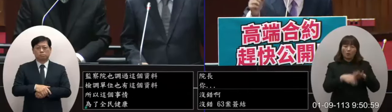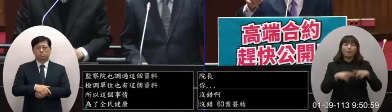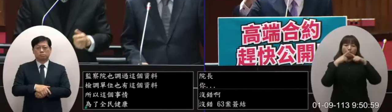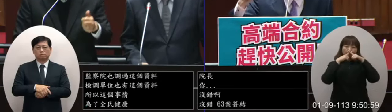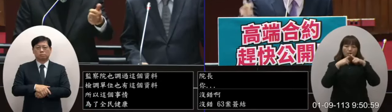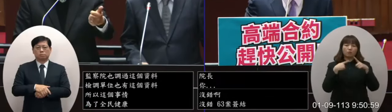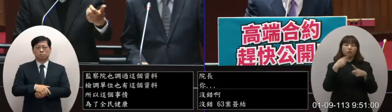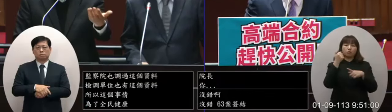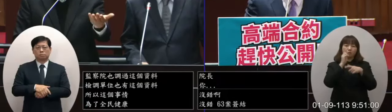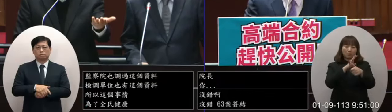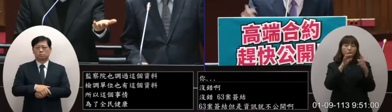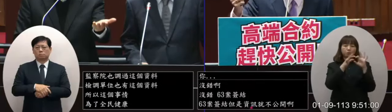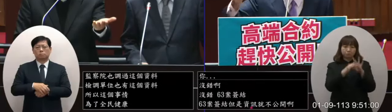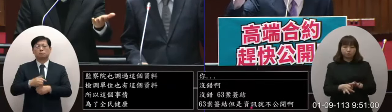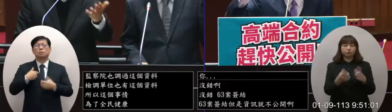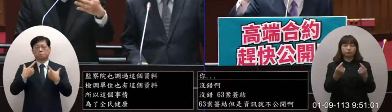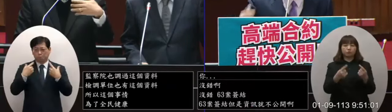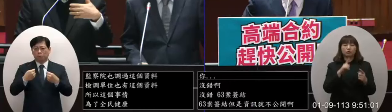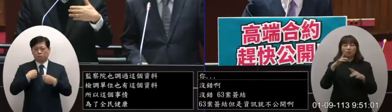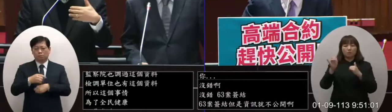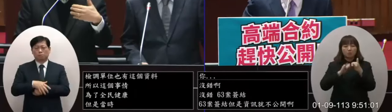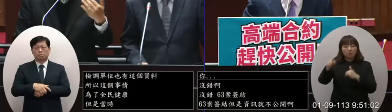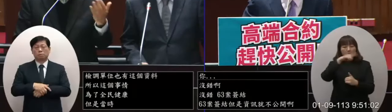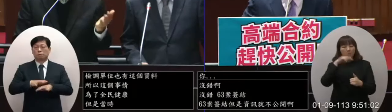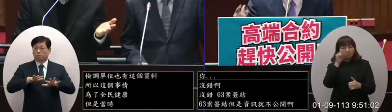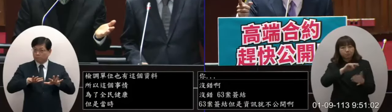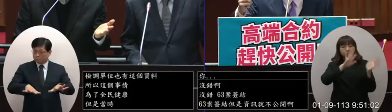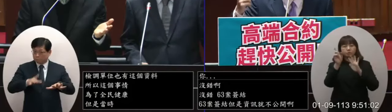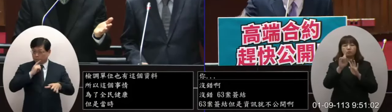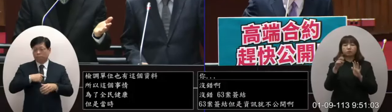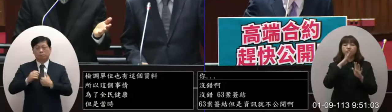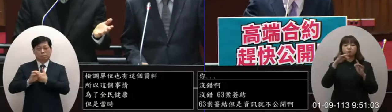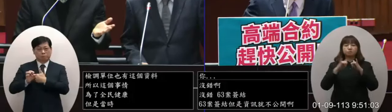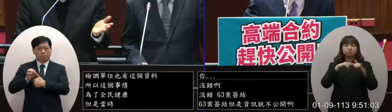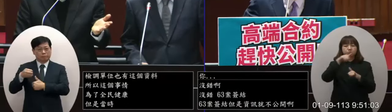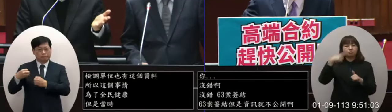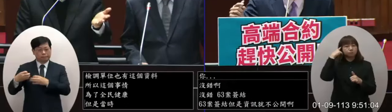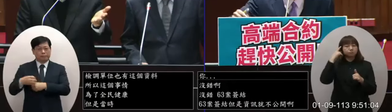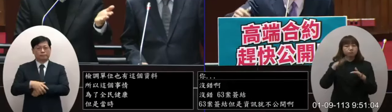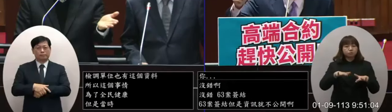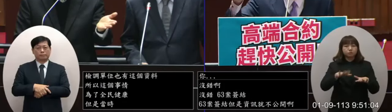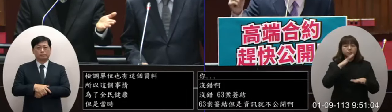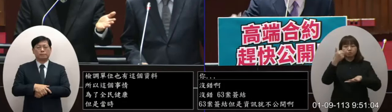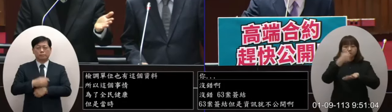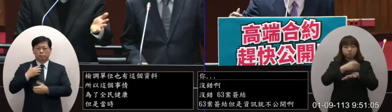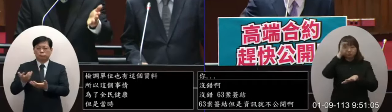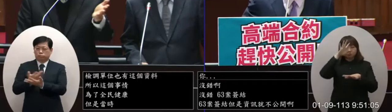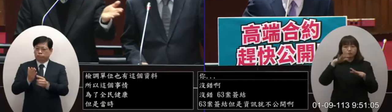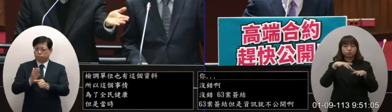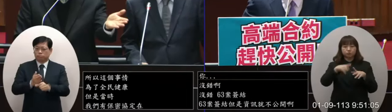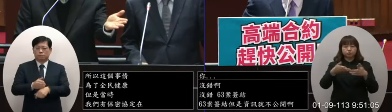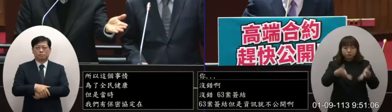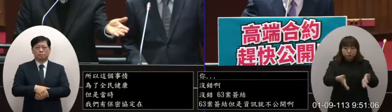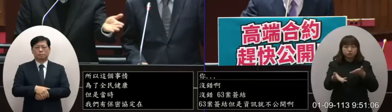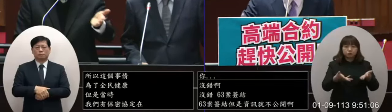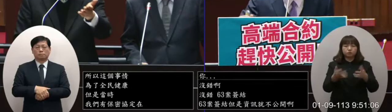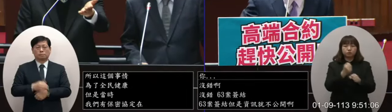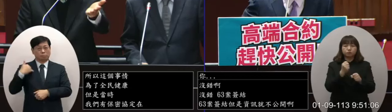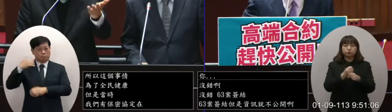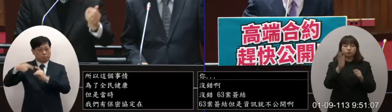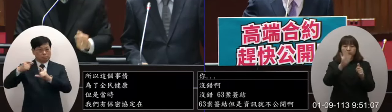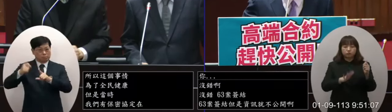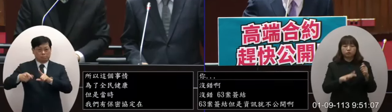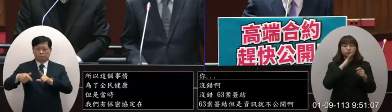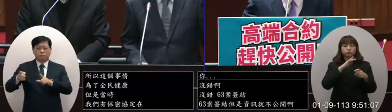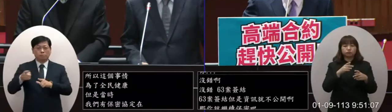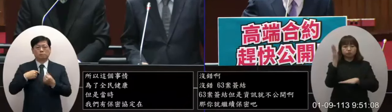保密吧我建議你就繼續保密你看國人為什麼看你們現在的執政黨處理這件事情政治